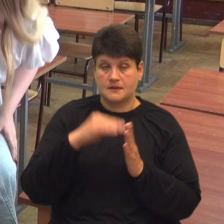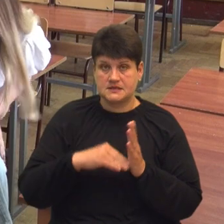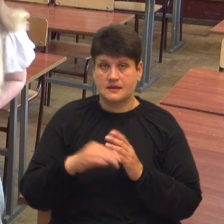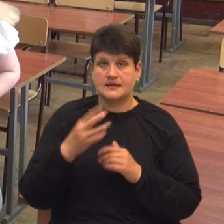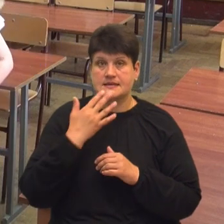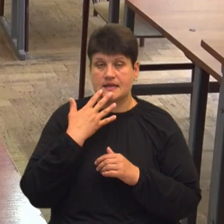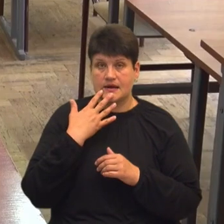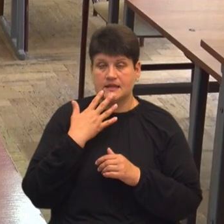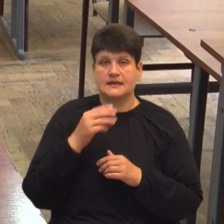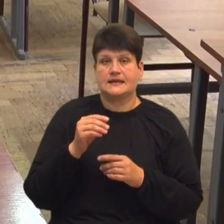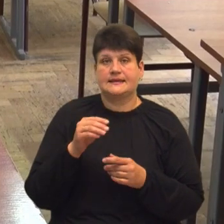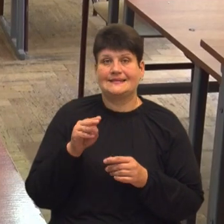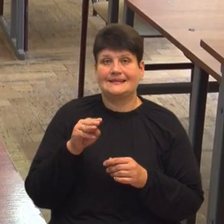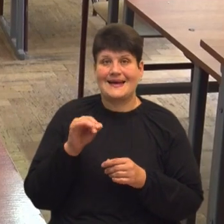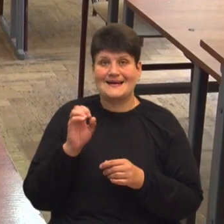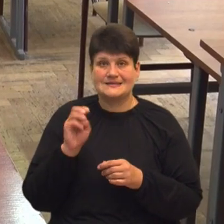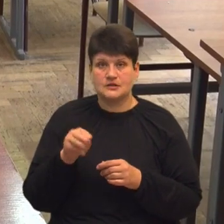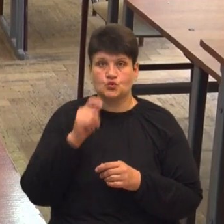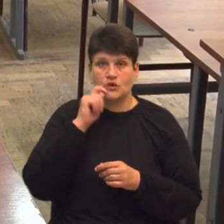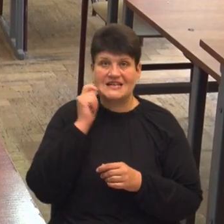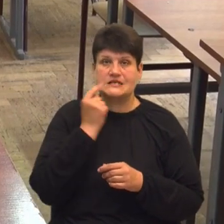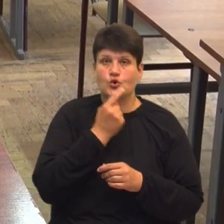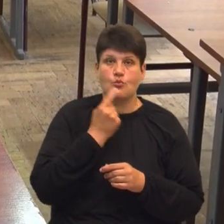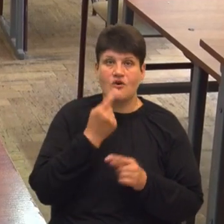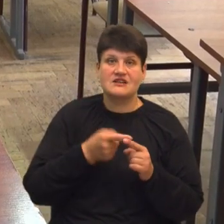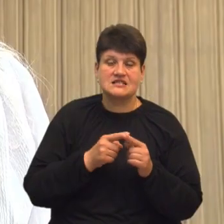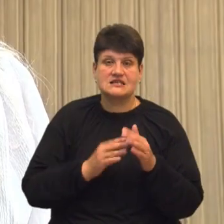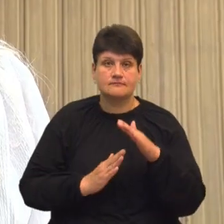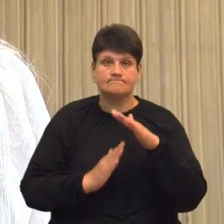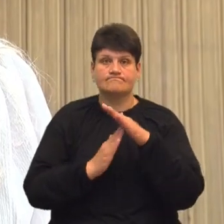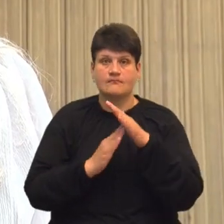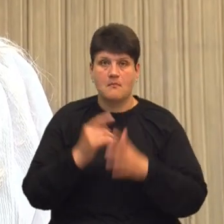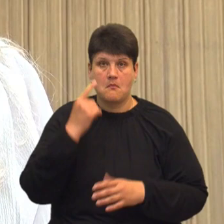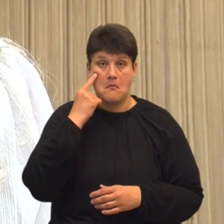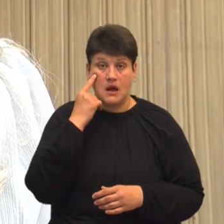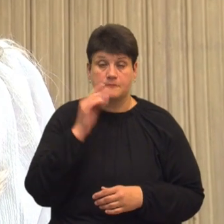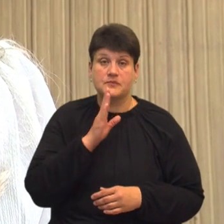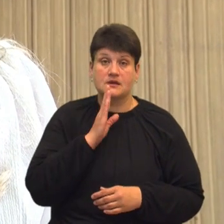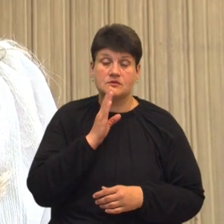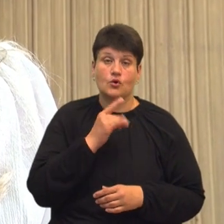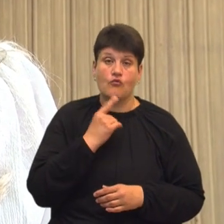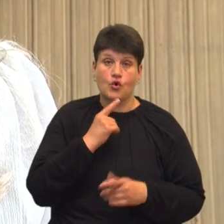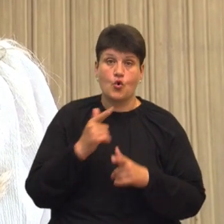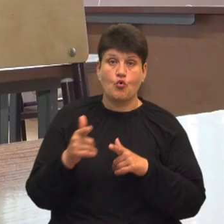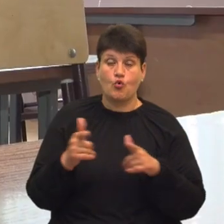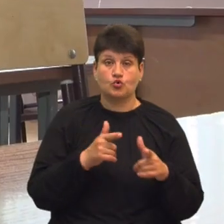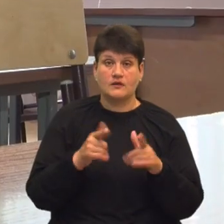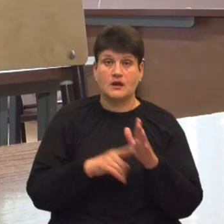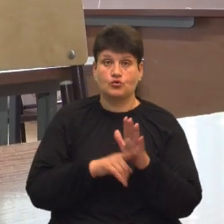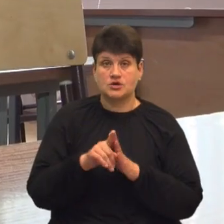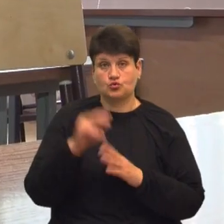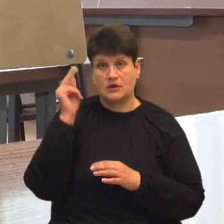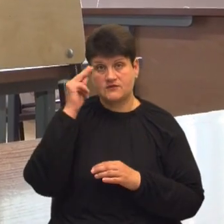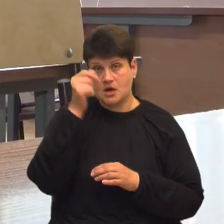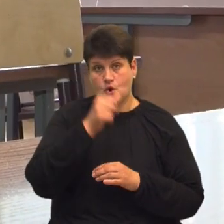мультипредметний тест з української мови. Це максимальний бал. Дівчина розповідає, готувалася до тестування з початку навчального